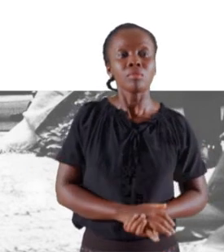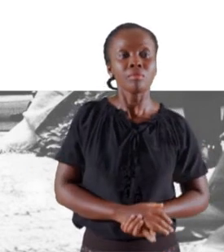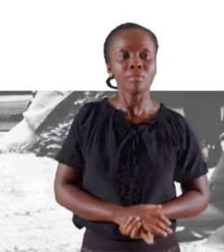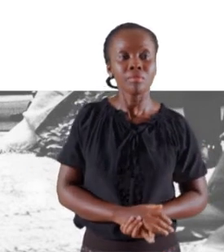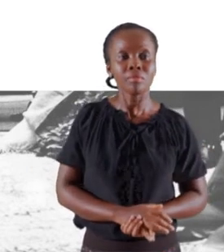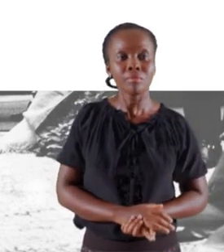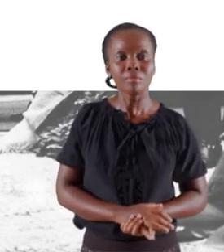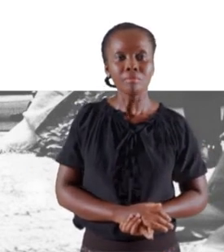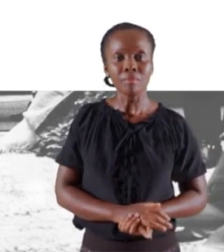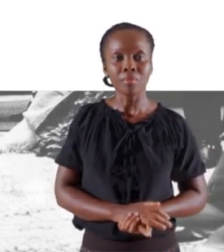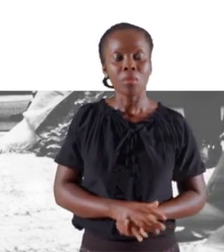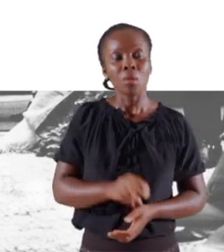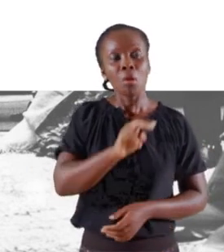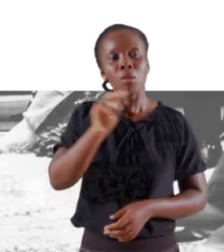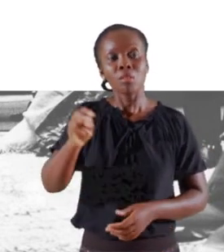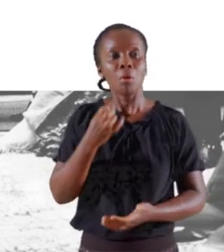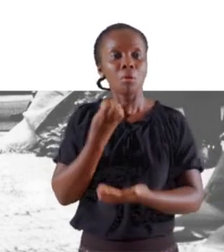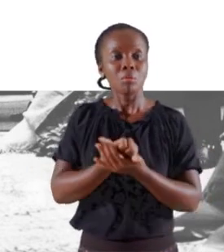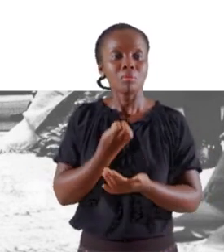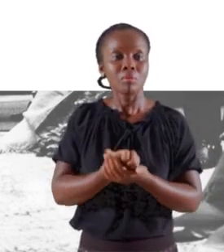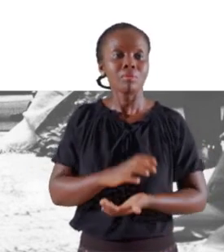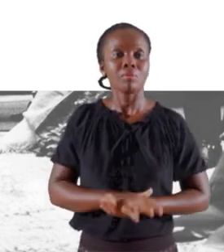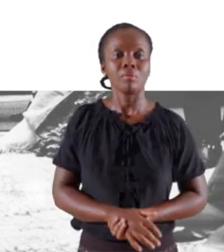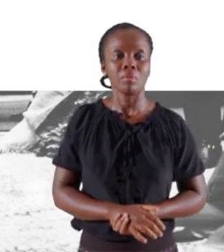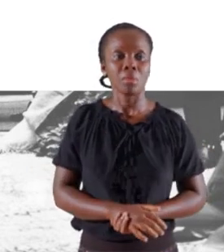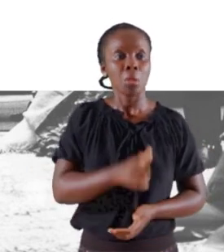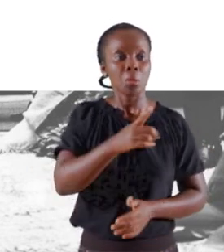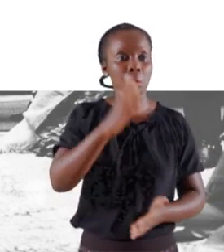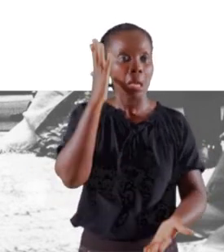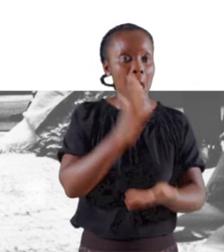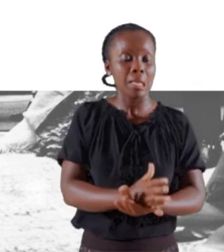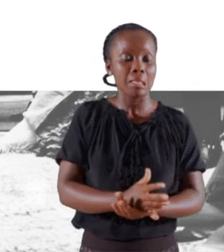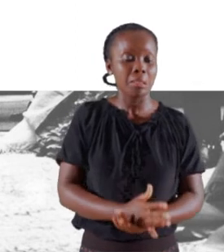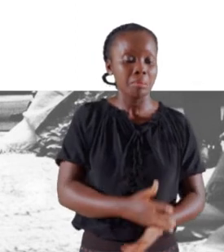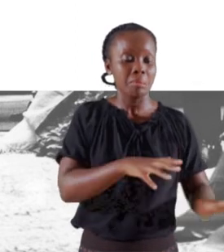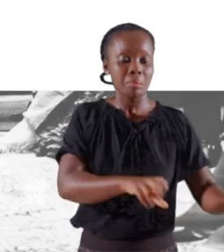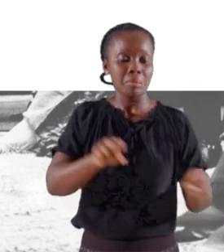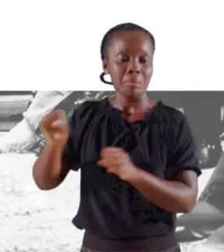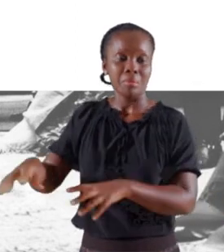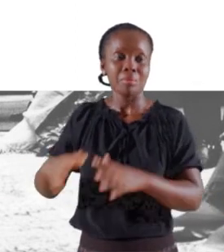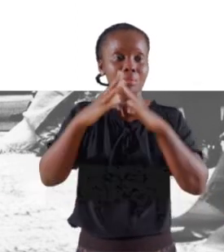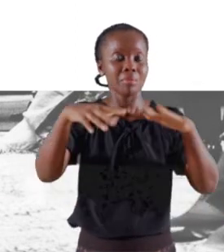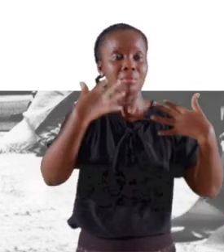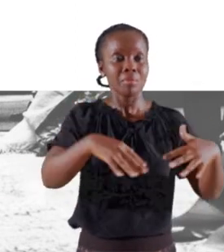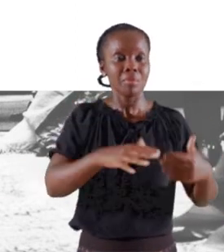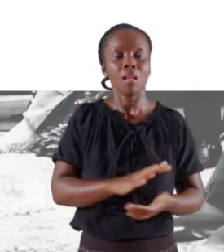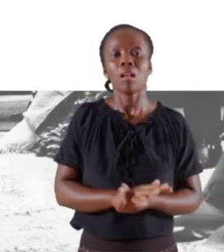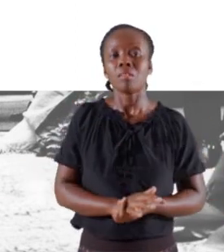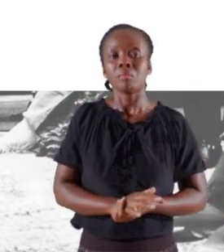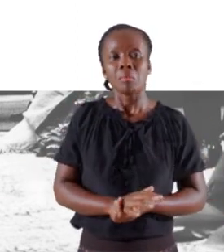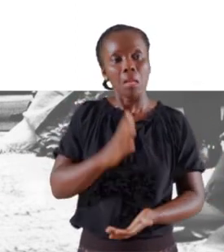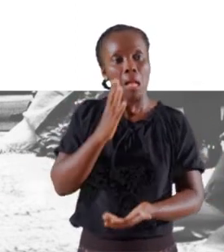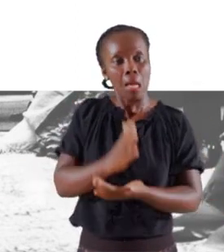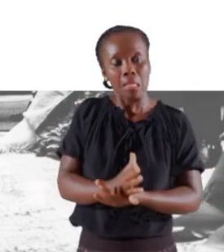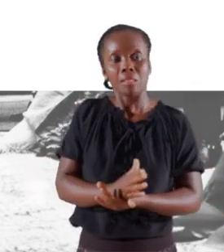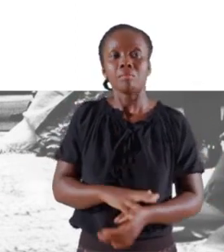Sur le plan économique, il met fin au démantèlement des usines de la roue. Et il va